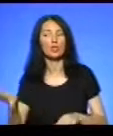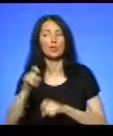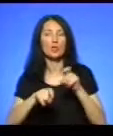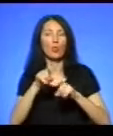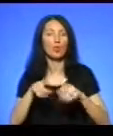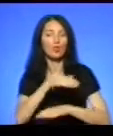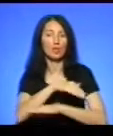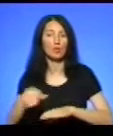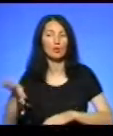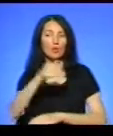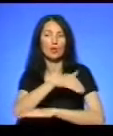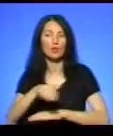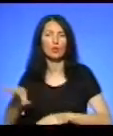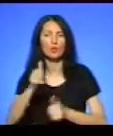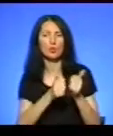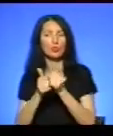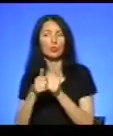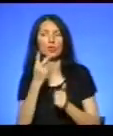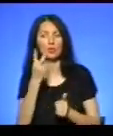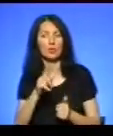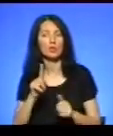вся вулиця, всі сусіди дивилися, що сталося.